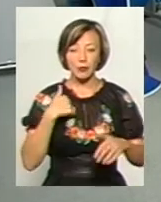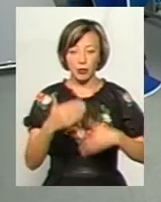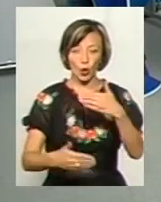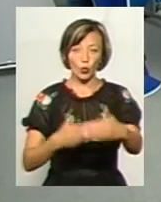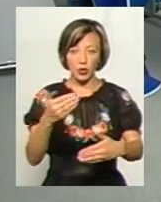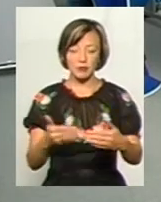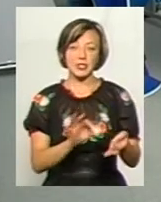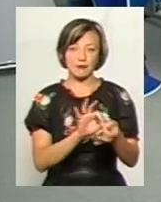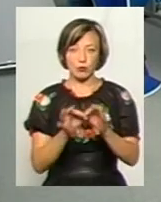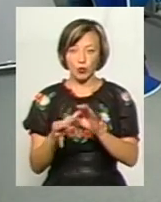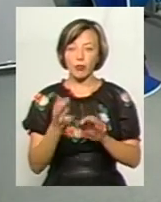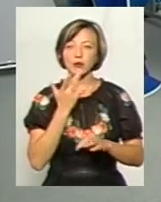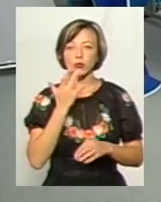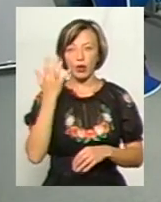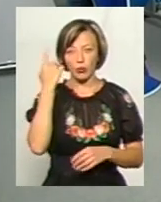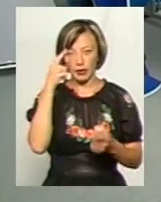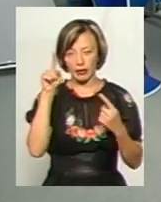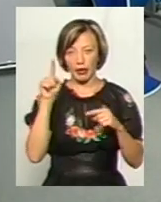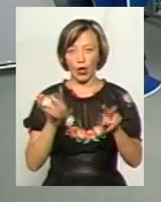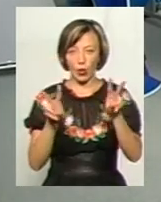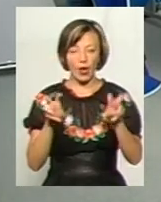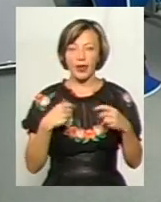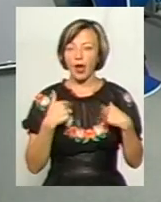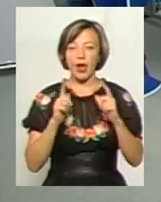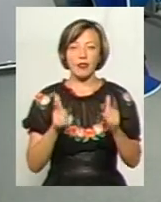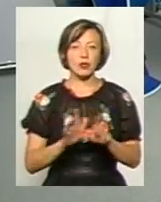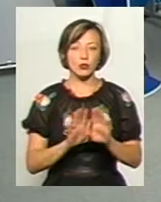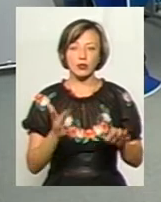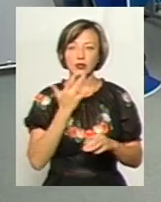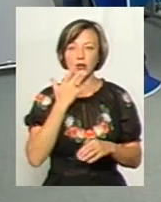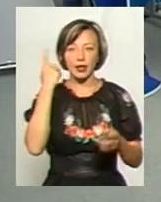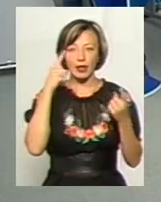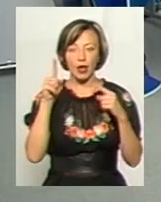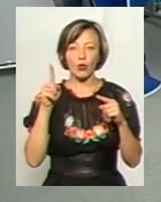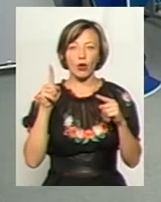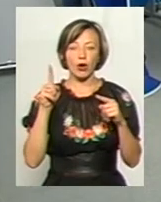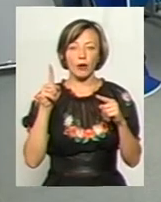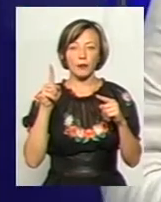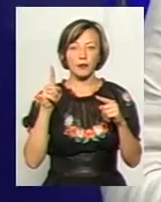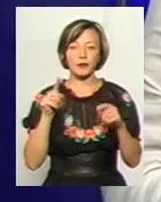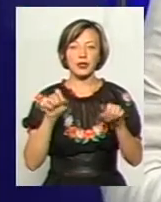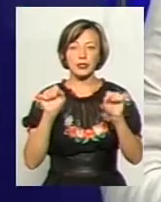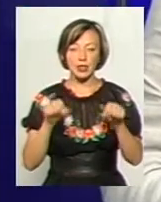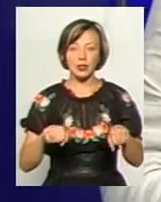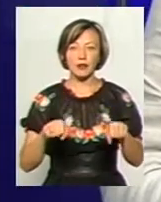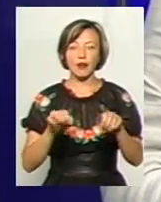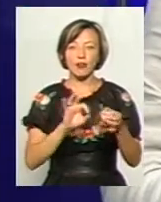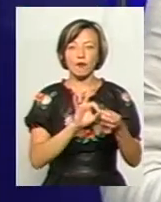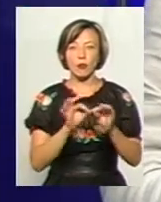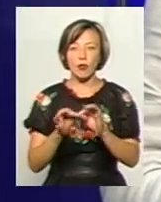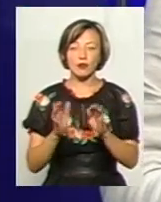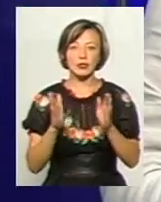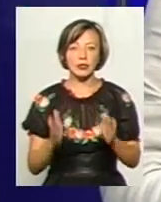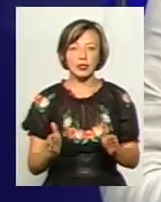сформулюємо самі національну ідею. І я не згоден з тим, що національну ідею здатні сформулювати тільки